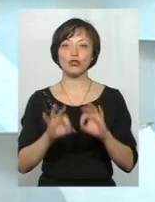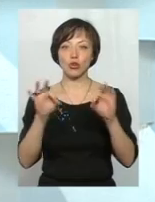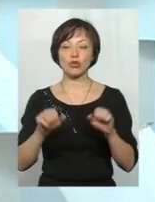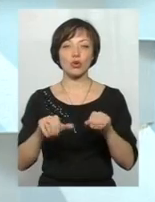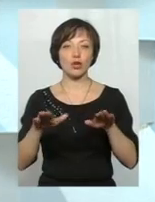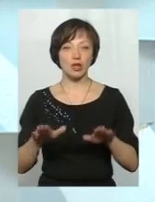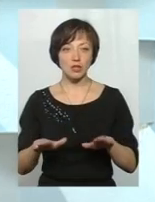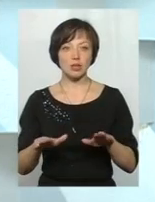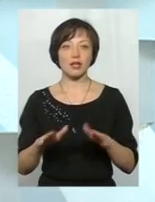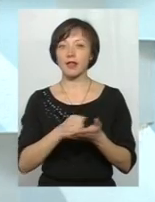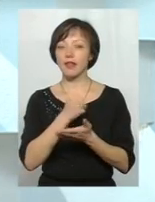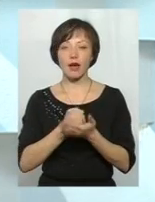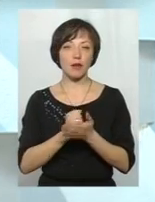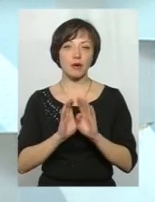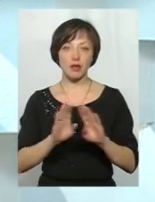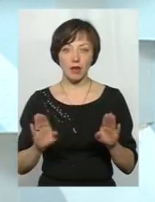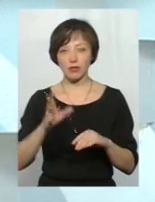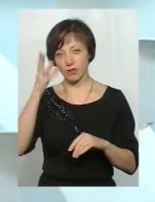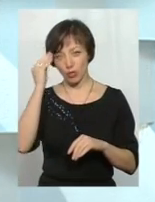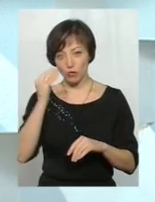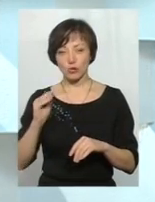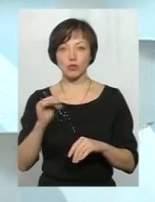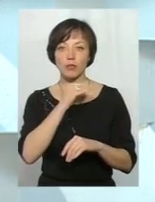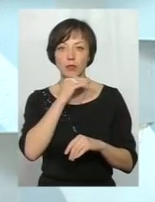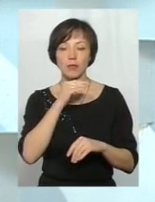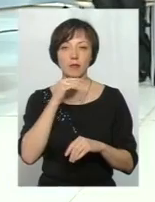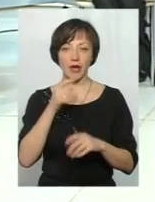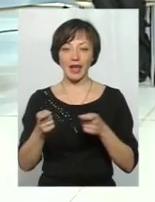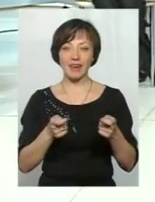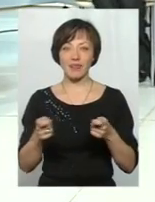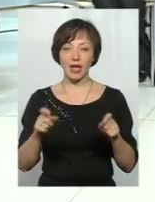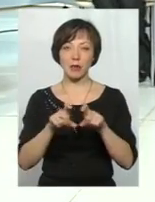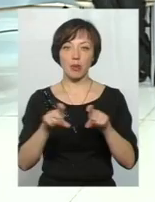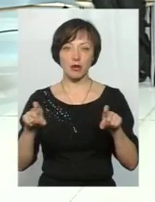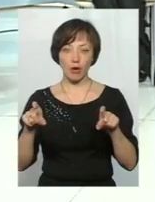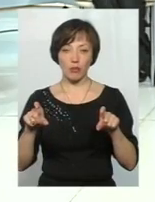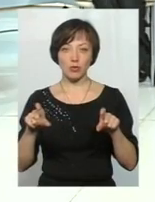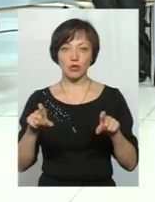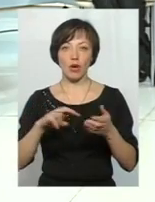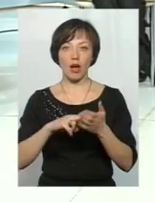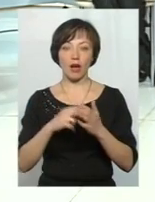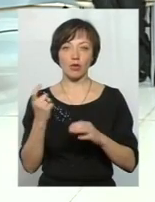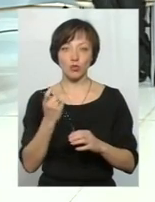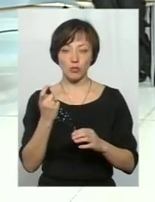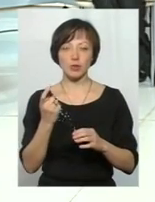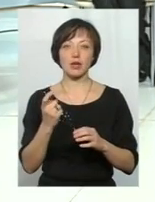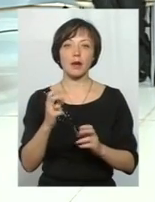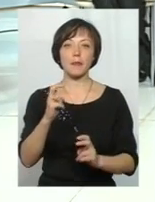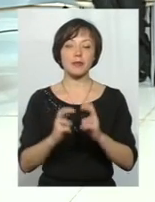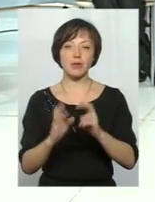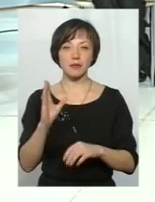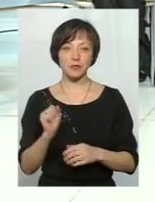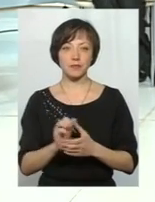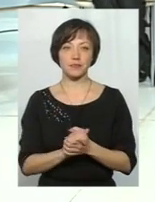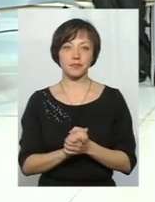рішення не прийняли. враховуючи те, що вже не один керівник департаменту економіки та підприємства... Питання,